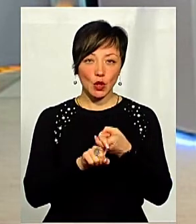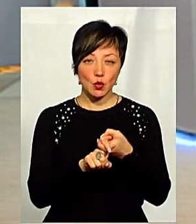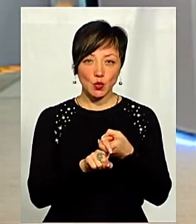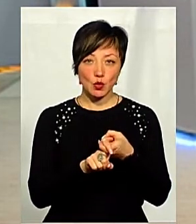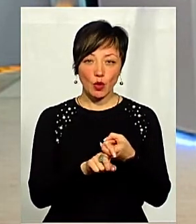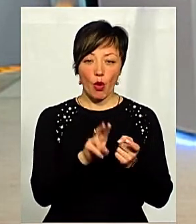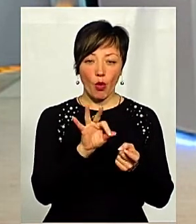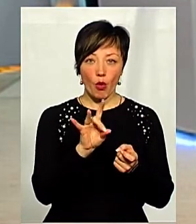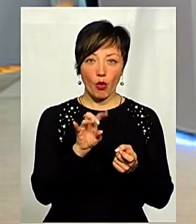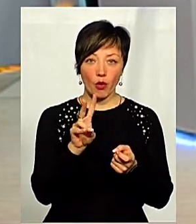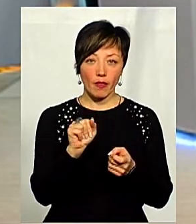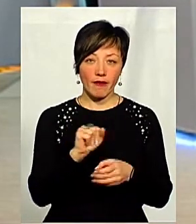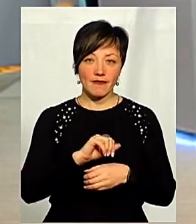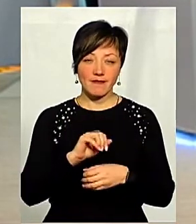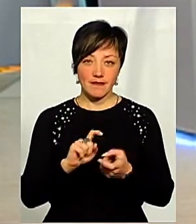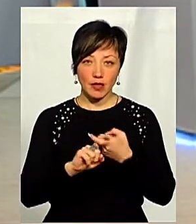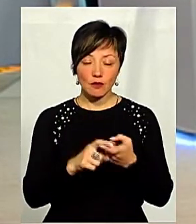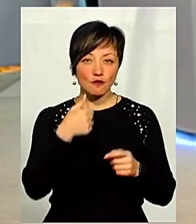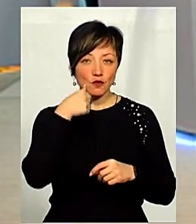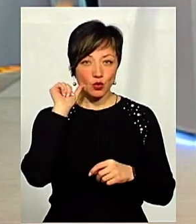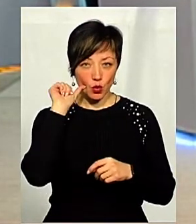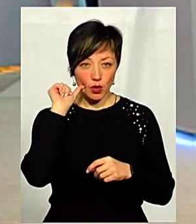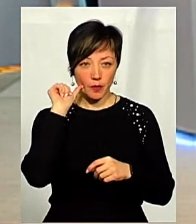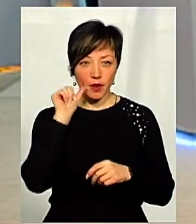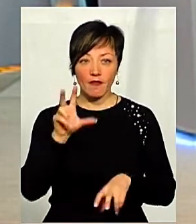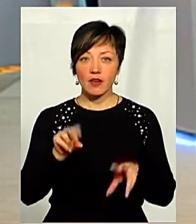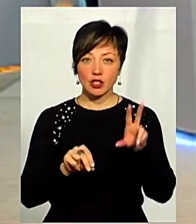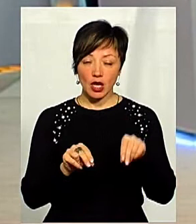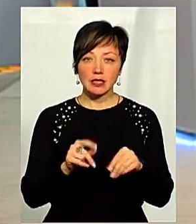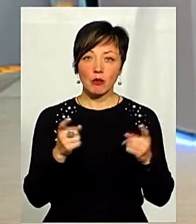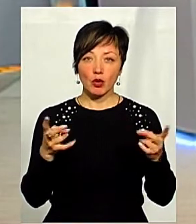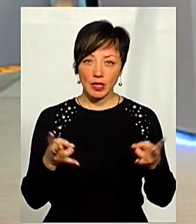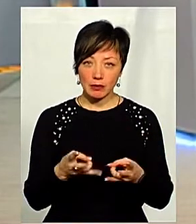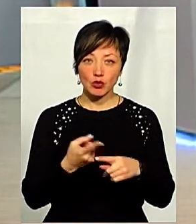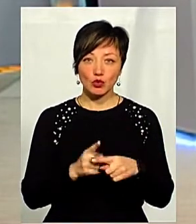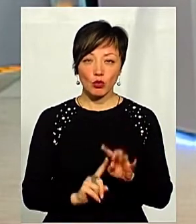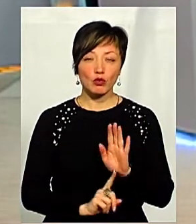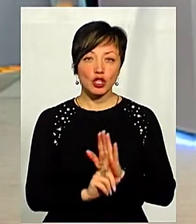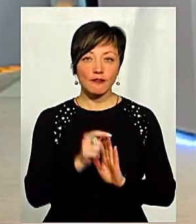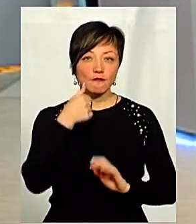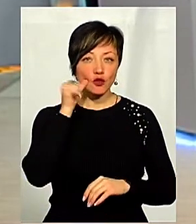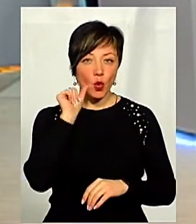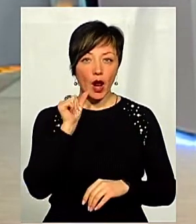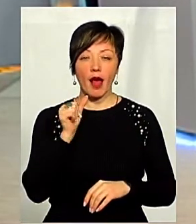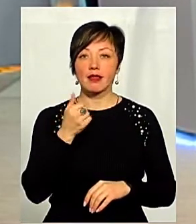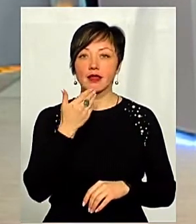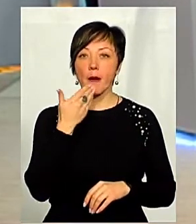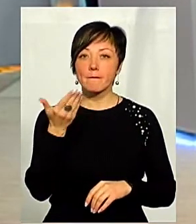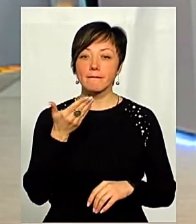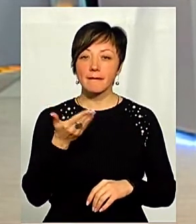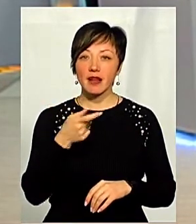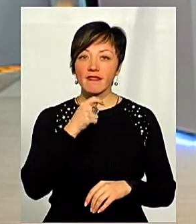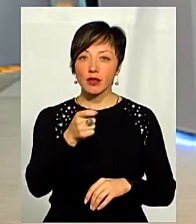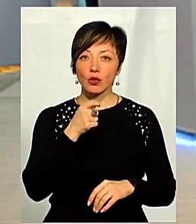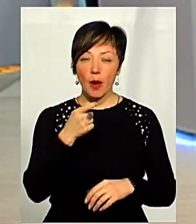в зв'язку з тим дещо змінилися. І от вчора, вважаю, потрібно саме з цього почати. От вчора на брифінгу ви сказали,